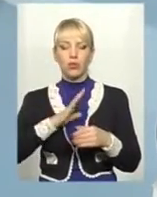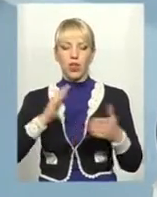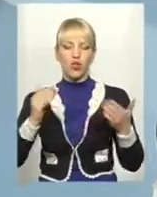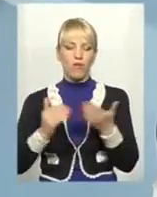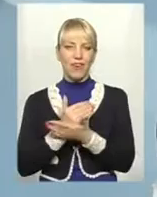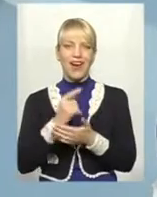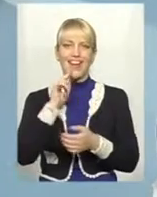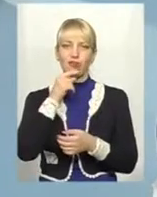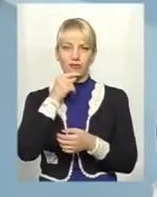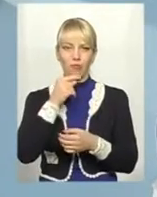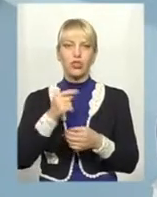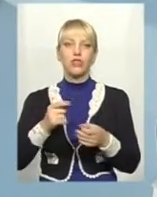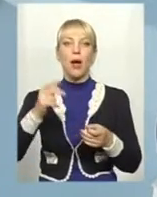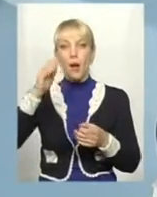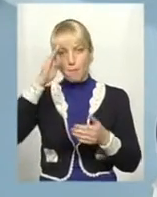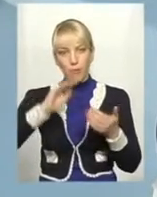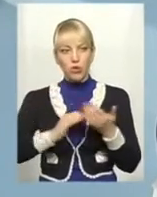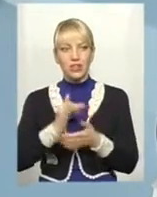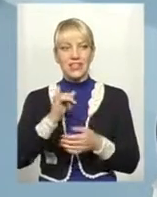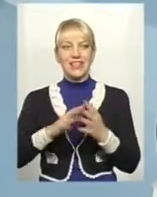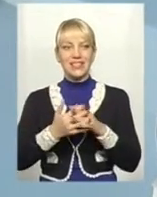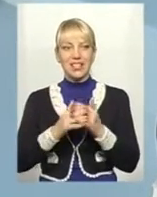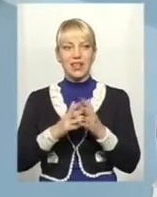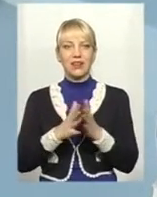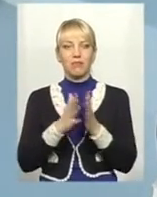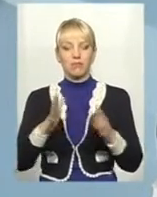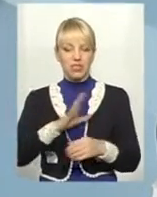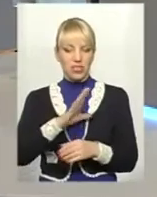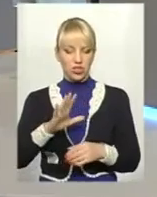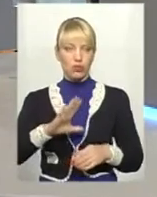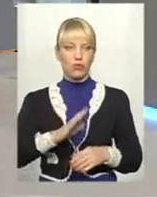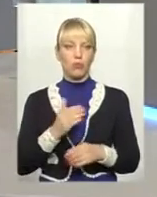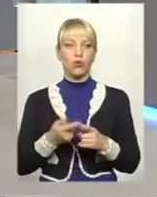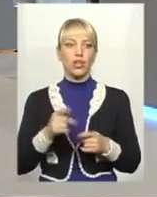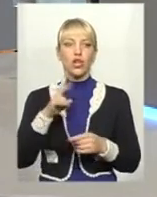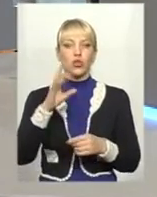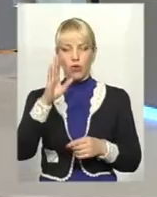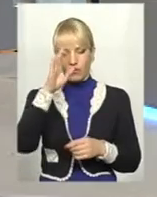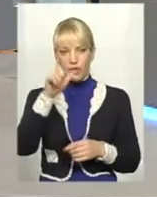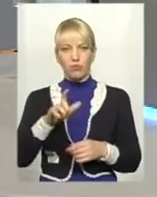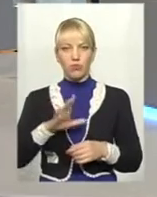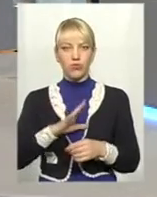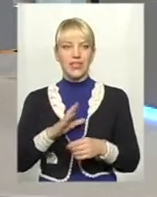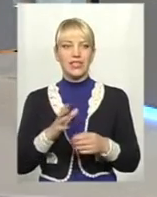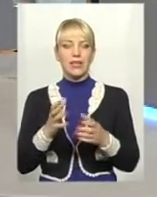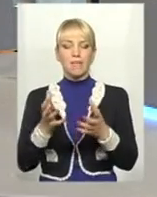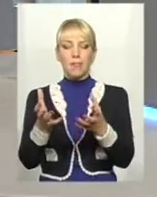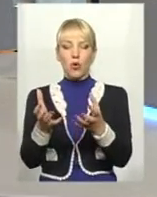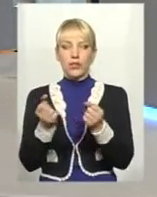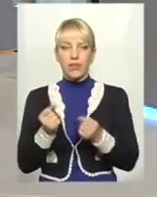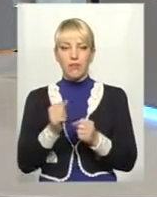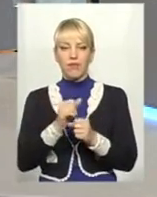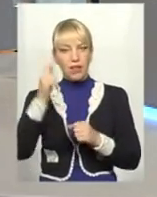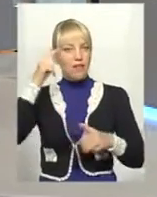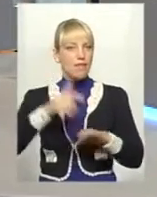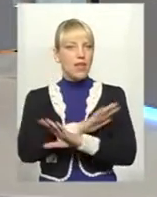начала, селяни стали більш зажиточно жити. То він змушений, на правилокий жаль, отримав не тільки нерозуміння селян,